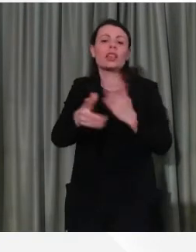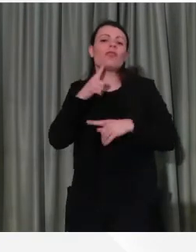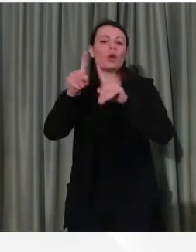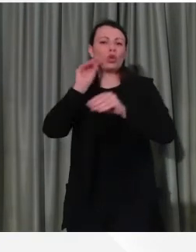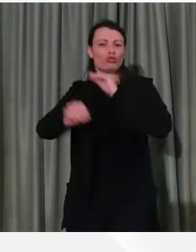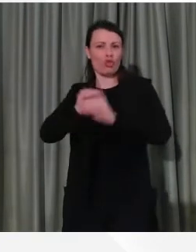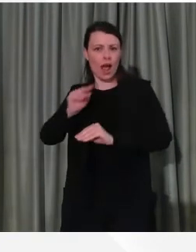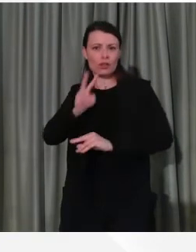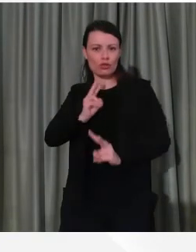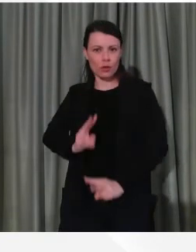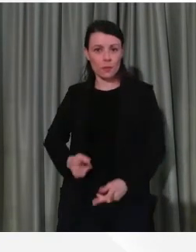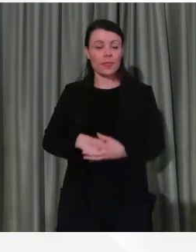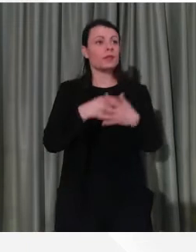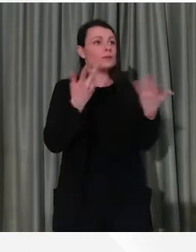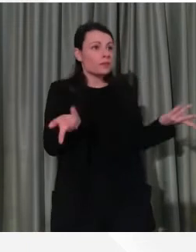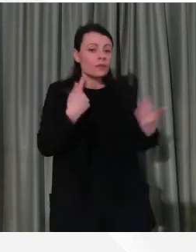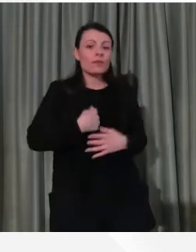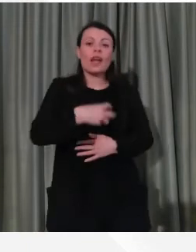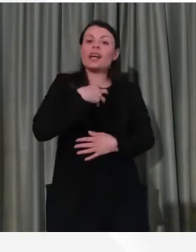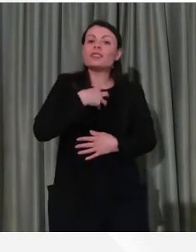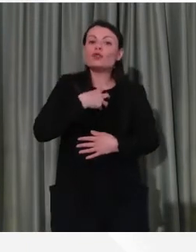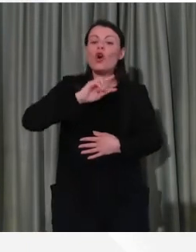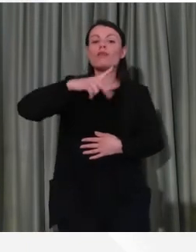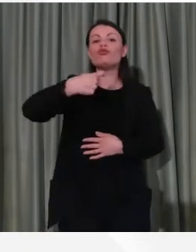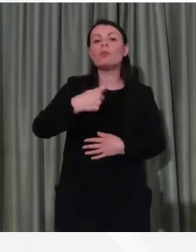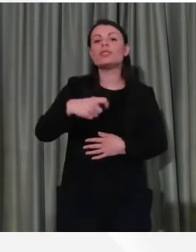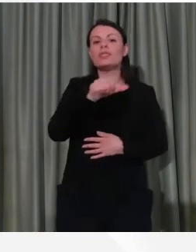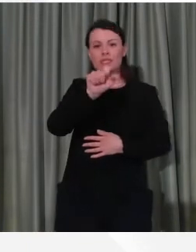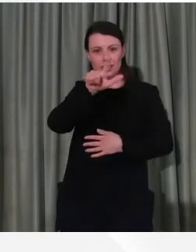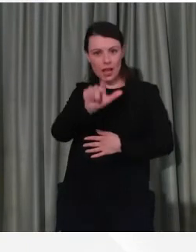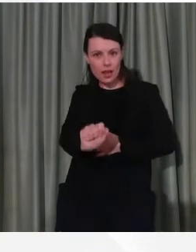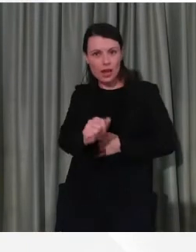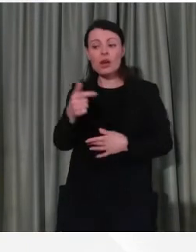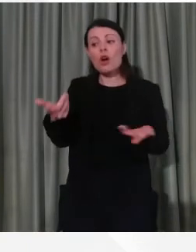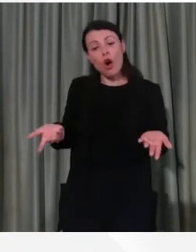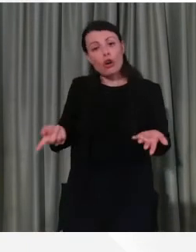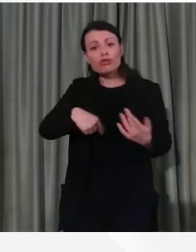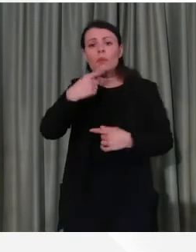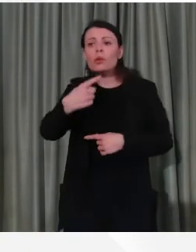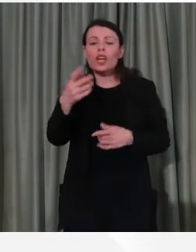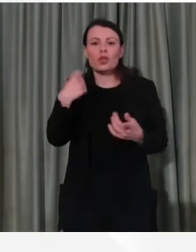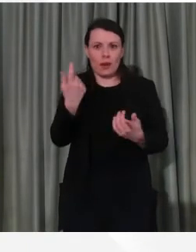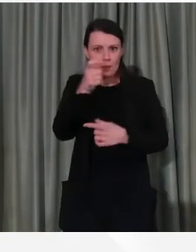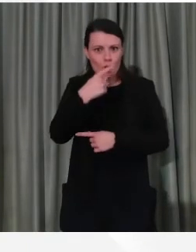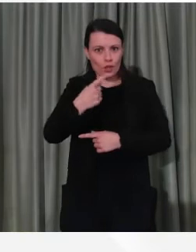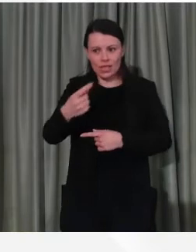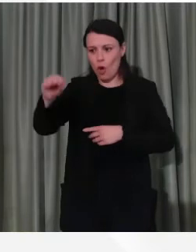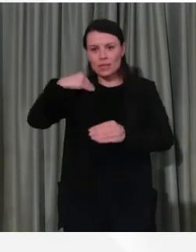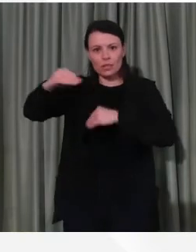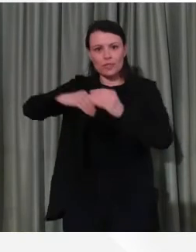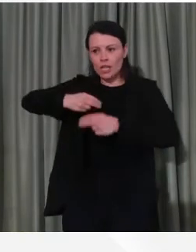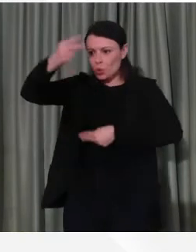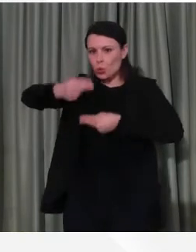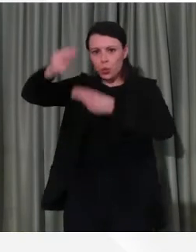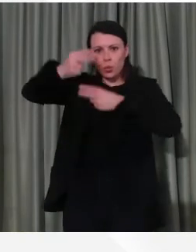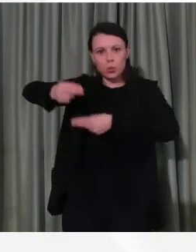Assessore Vicepresidente Sala, abbiamo detto che oggi l'Assessore Gallera, ci arrivano tantissimi messaggi, non è con noi solo